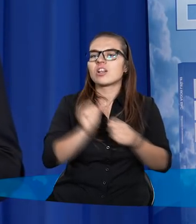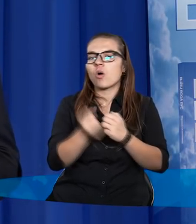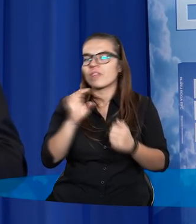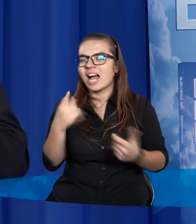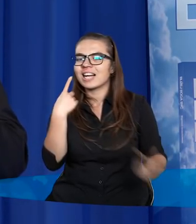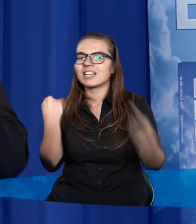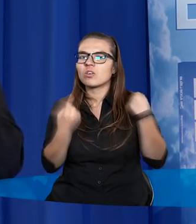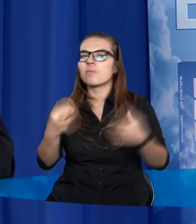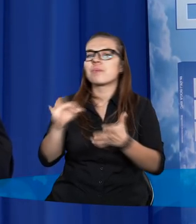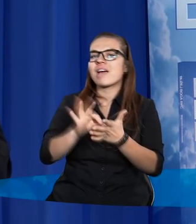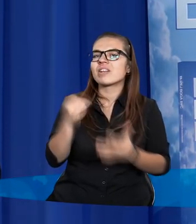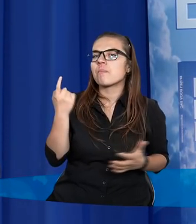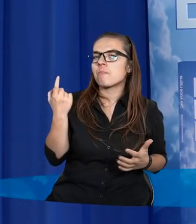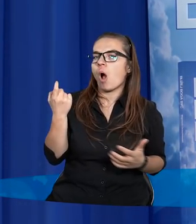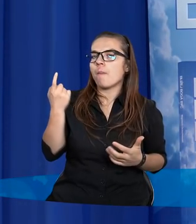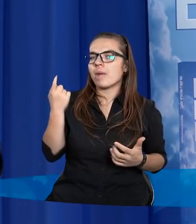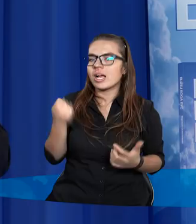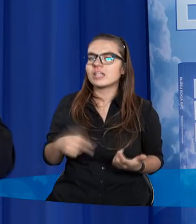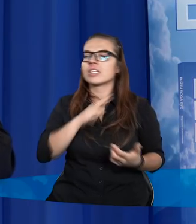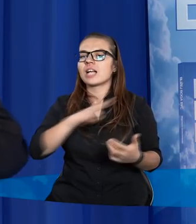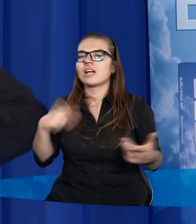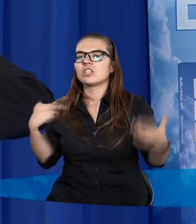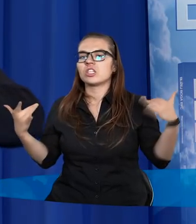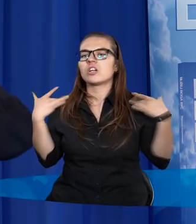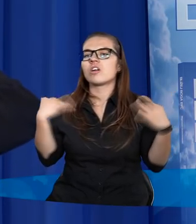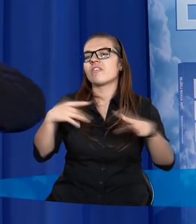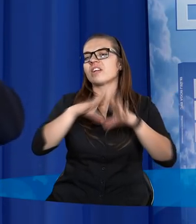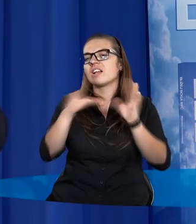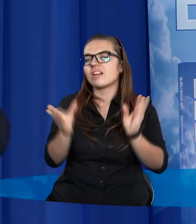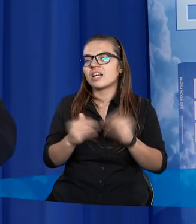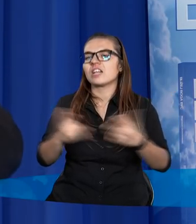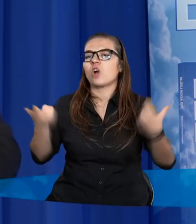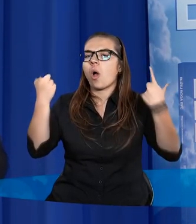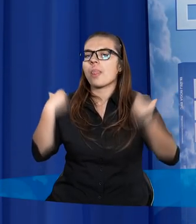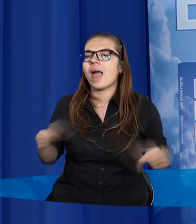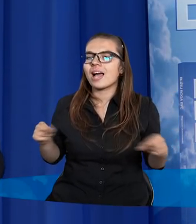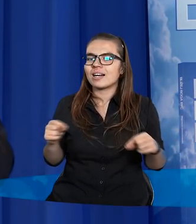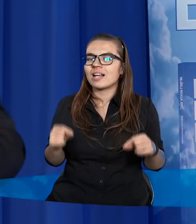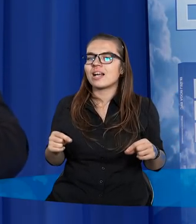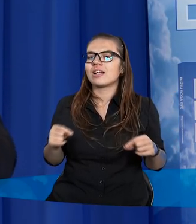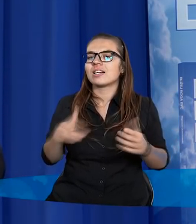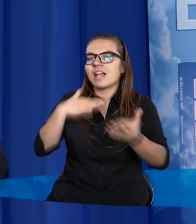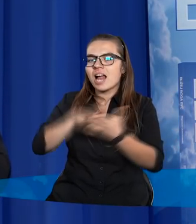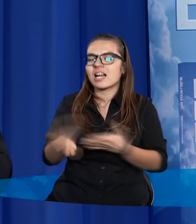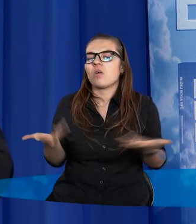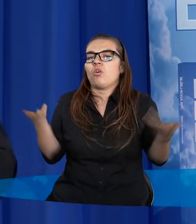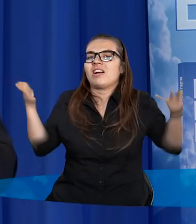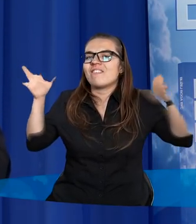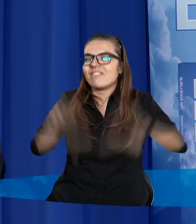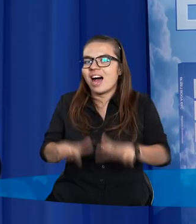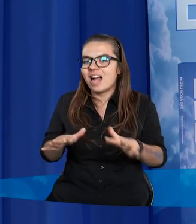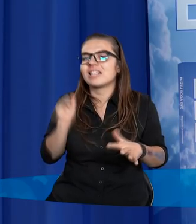takiej sytuacji, że w pewnym momencie naszego życia wszystko nagle zaczęło się walić